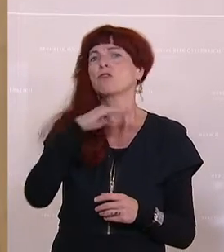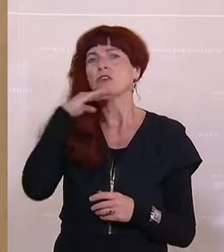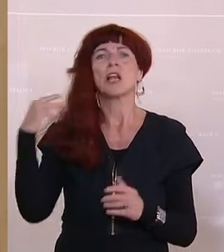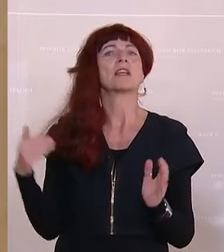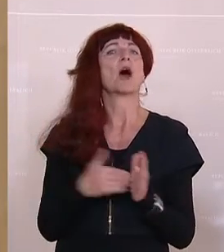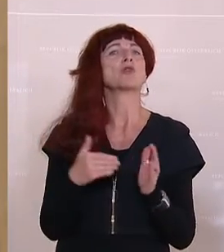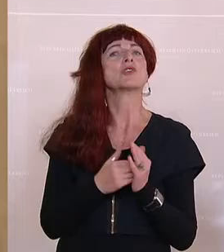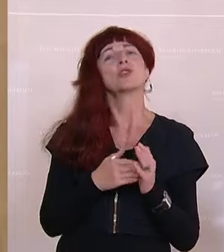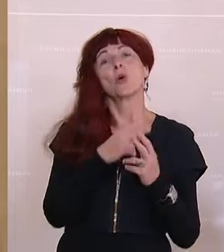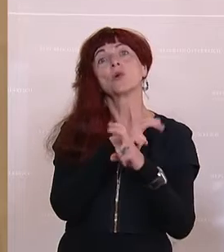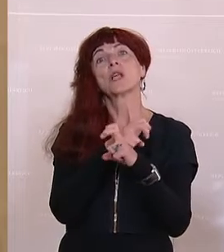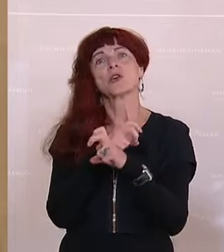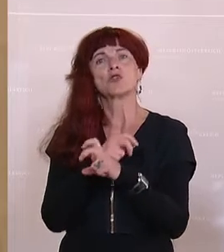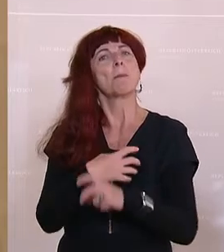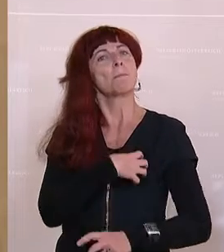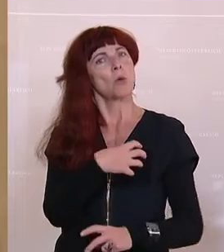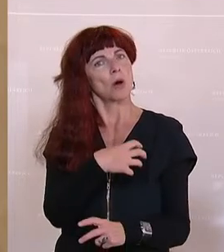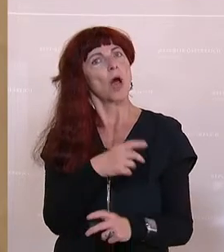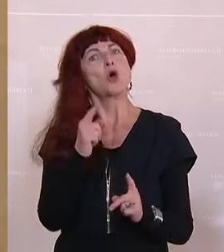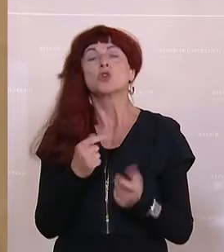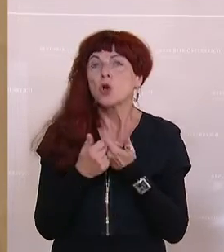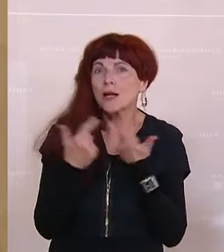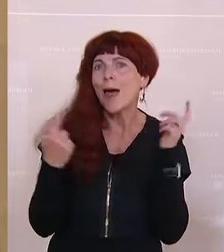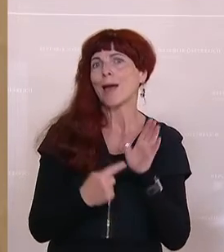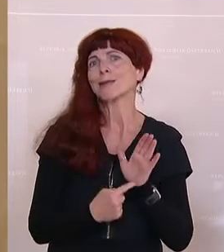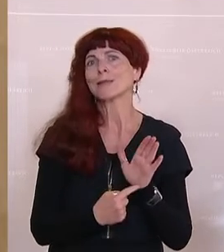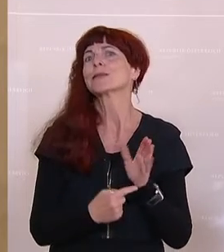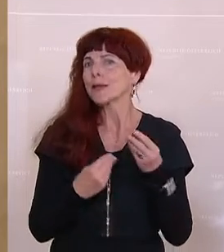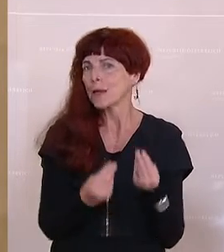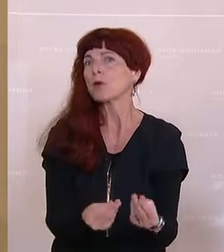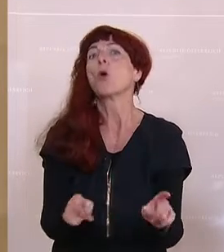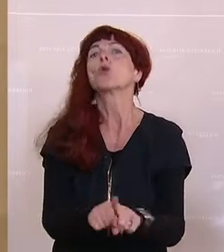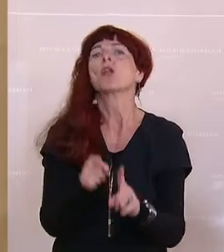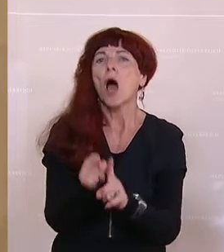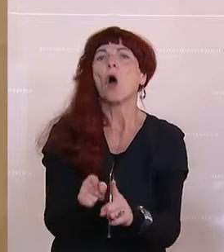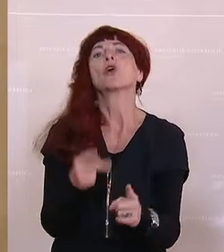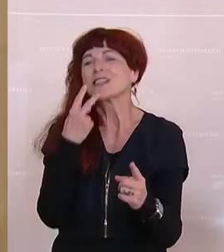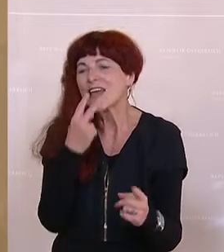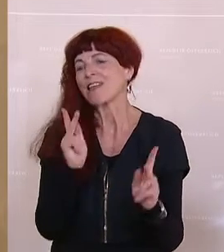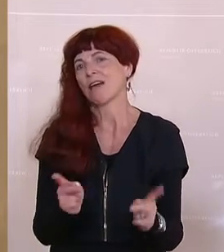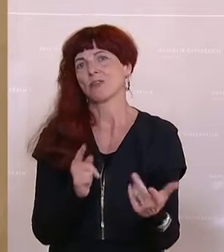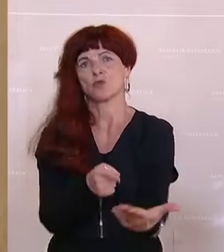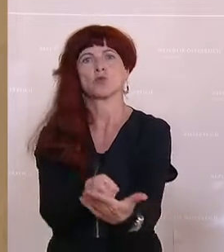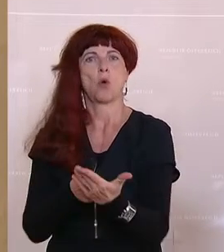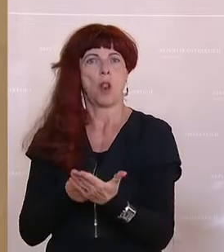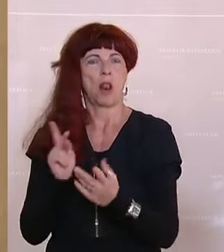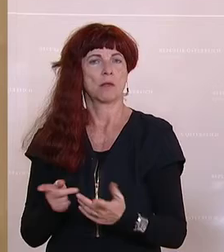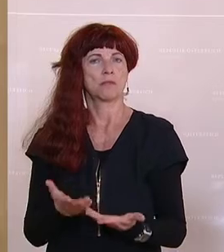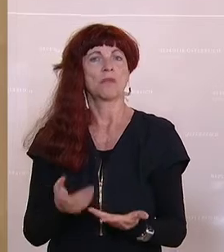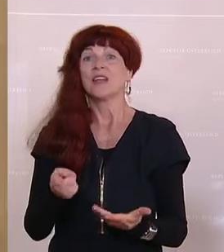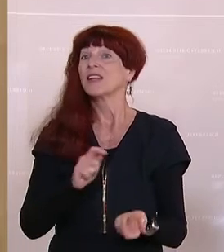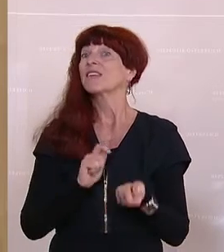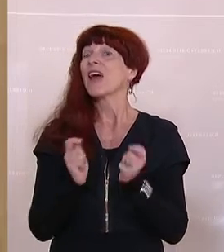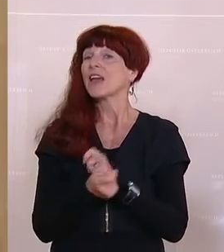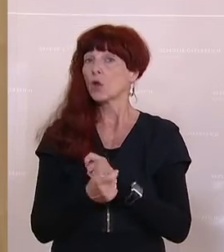Bürgerinnen und Bürger Klarheit und auch Sichtbarkeit zu schaffen. Aber meine Damen und Herren, seien wir uns ehrlich, eine solche Änderung sollte